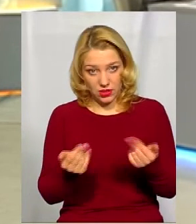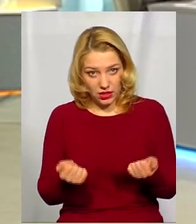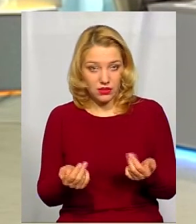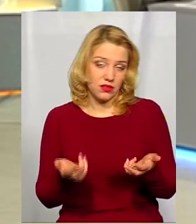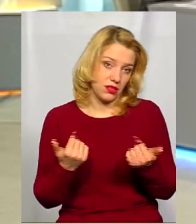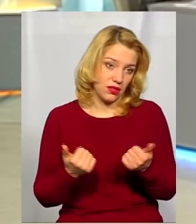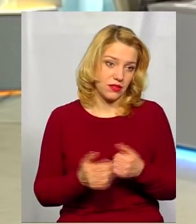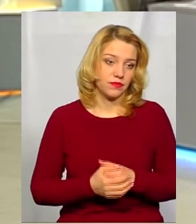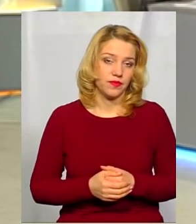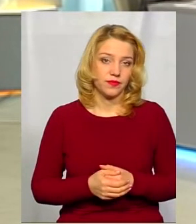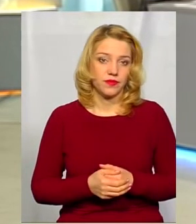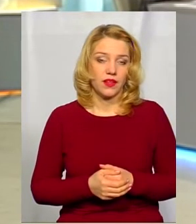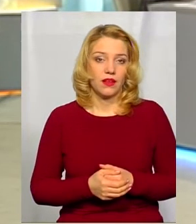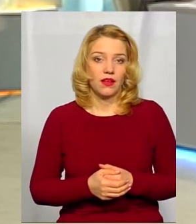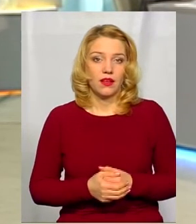звичайно.